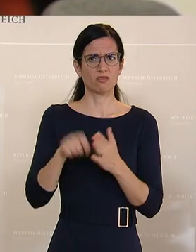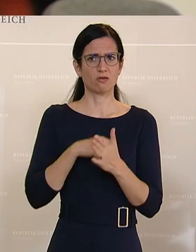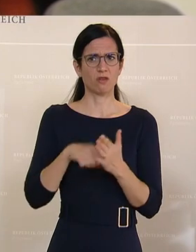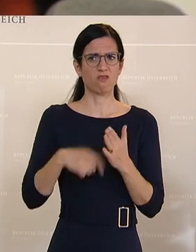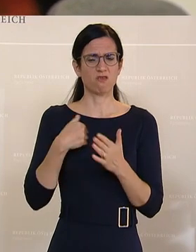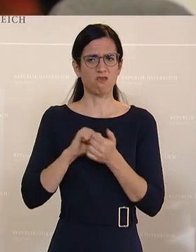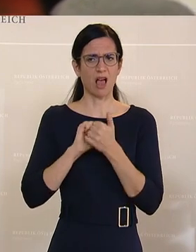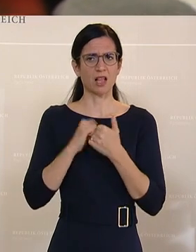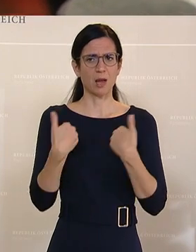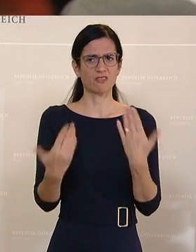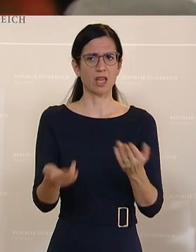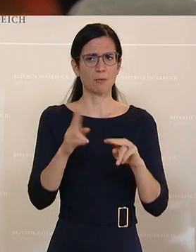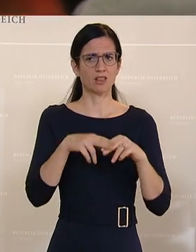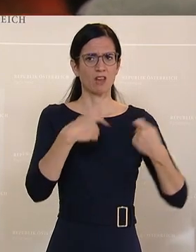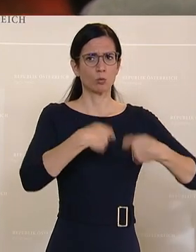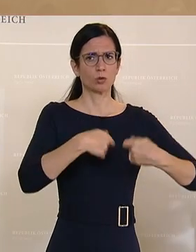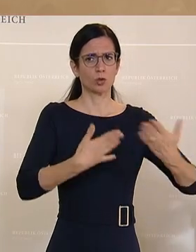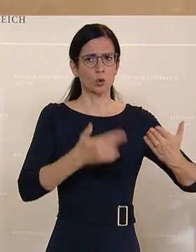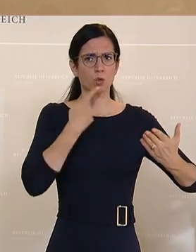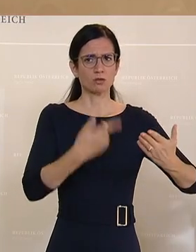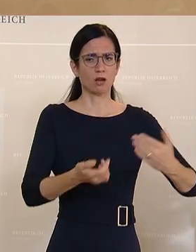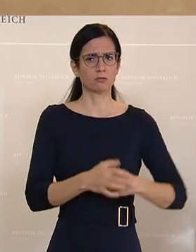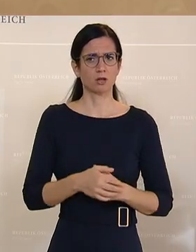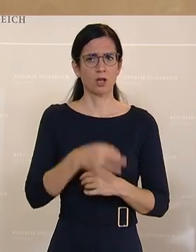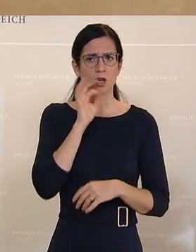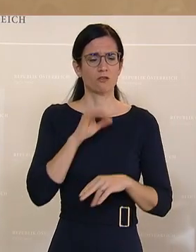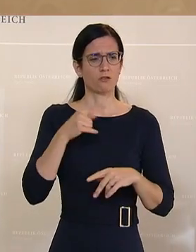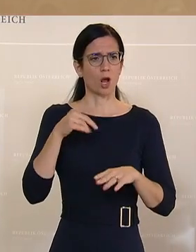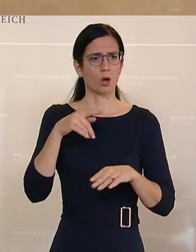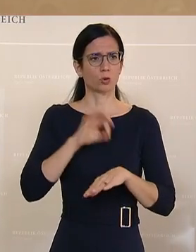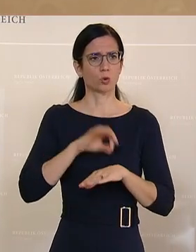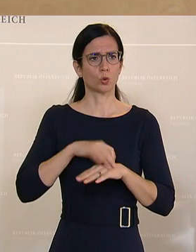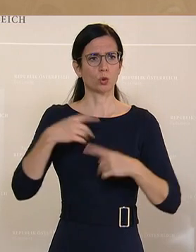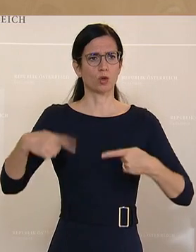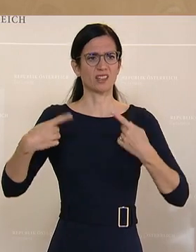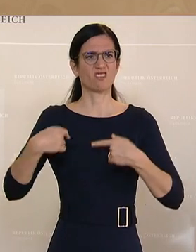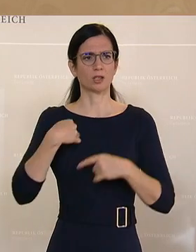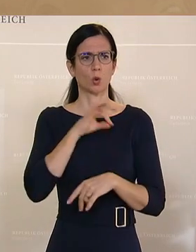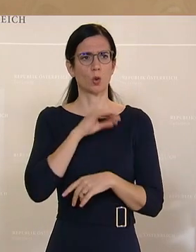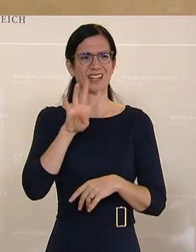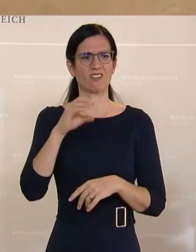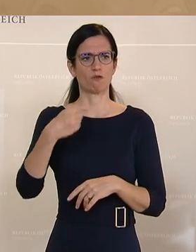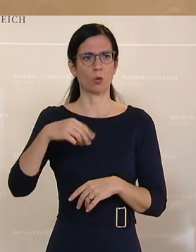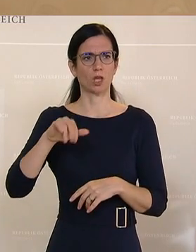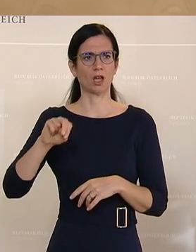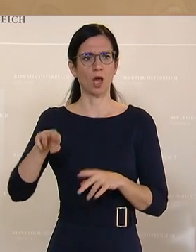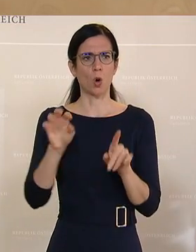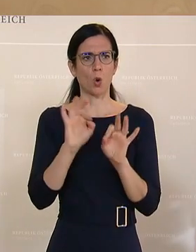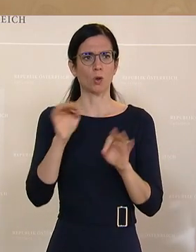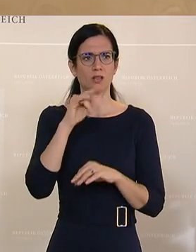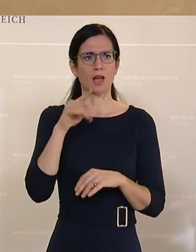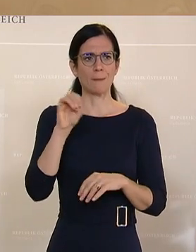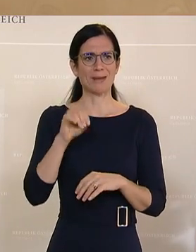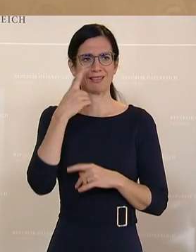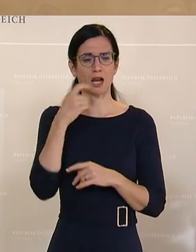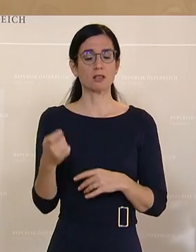Und dann alle Parteichefe, alle anderen, da erinnert Ihnen auch die Frage, Frau Dr. Rendi-Wagner, Herr Kollege Wöginger und die Frau Dr. Meindl-Reisinger ist jetzt gerade nicht